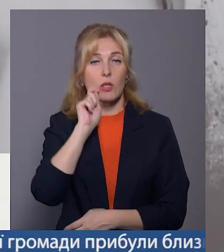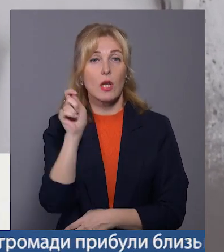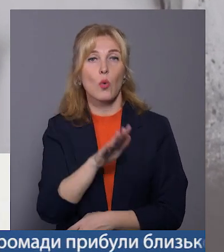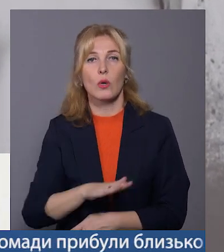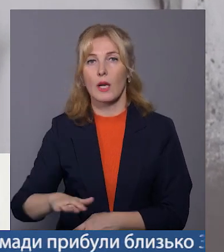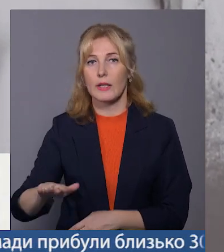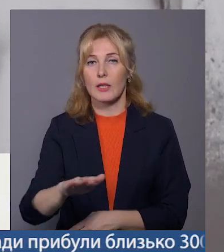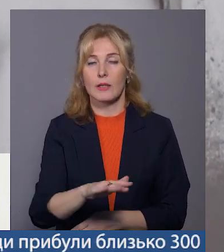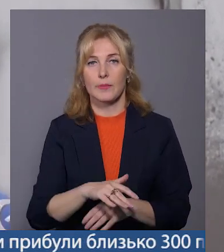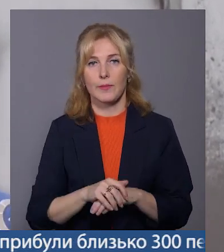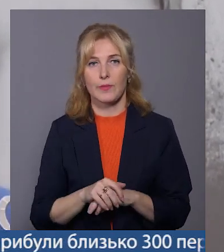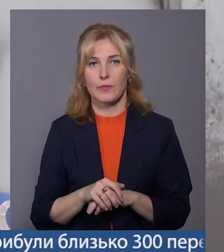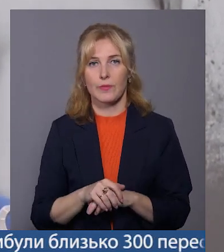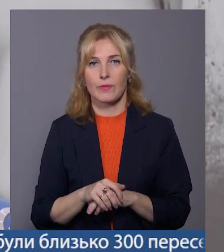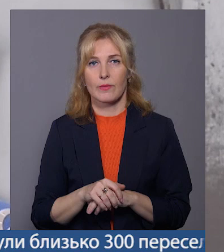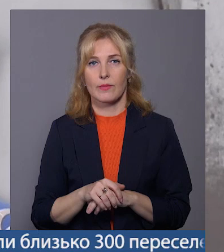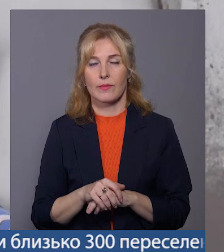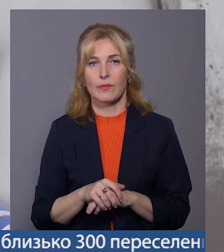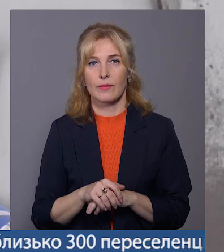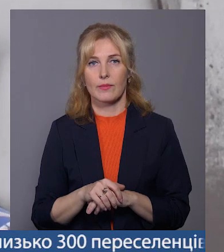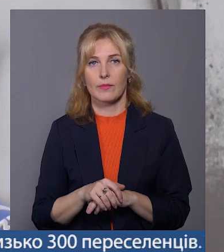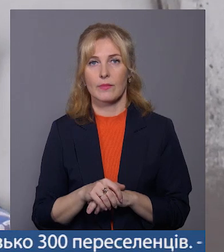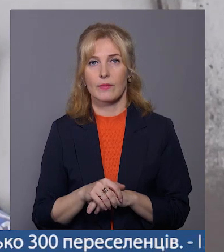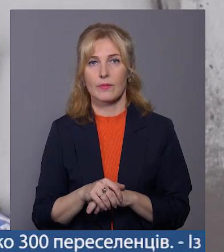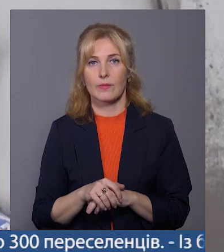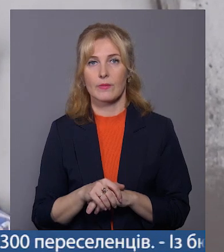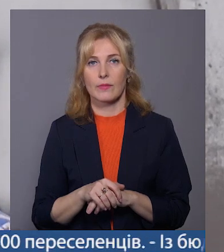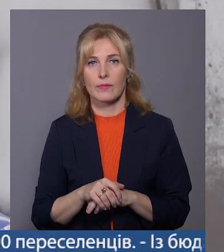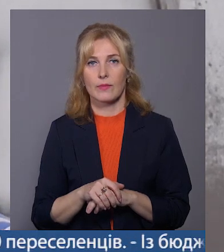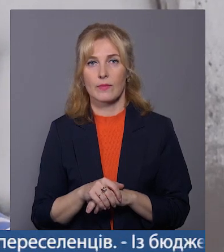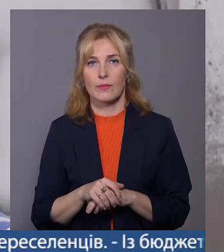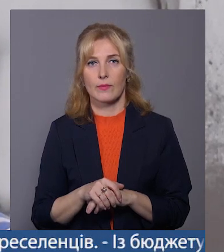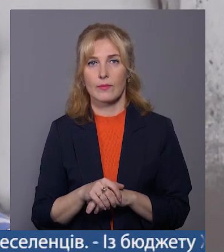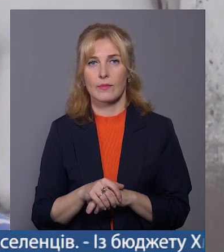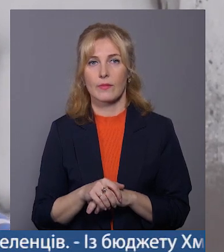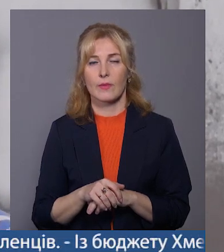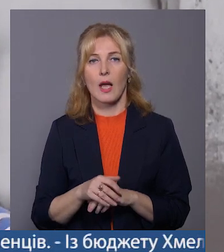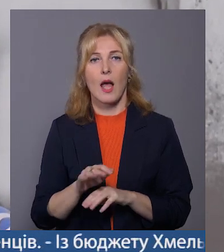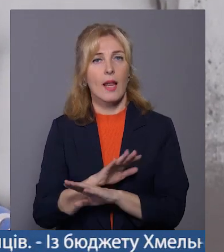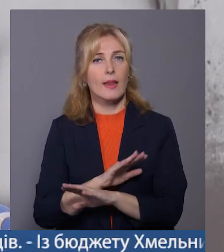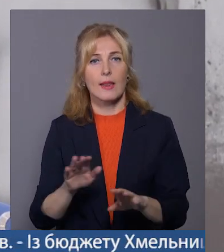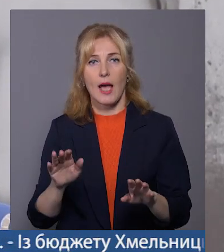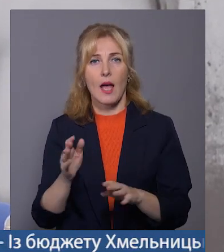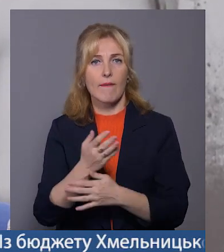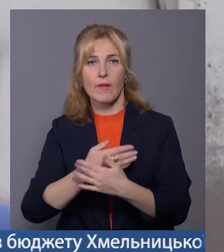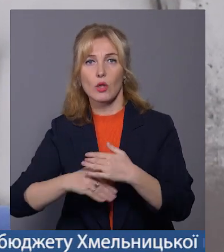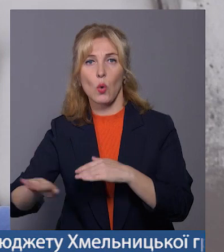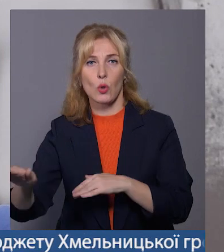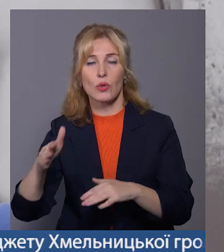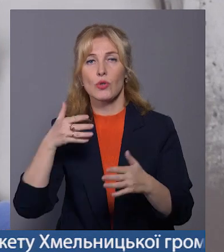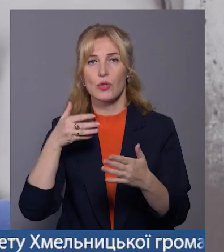І не відходячи зі свого